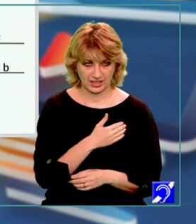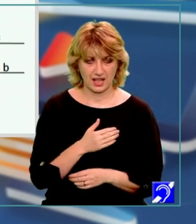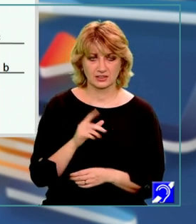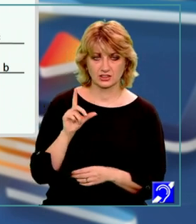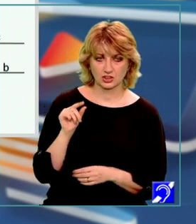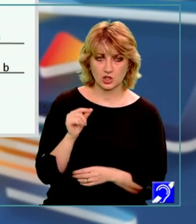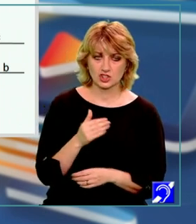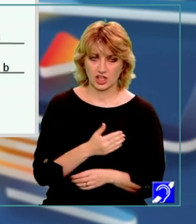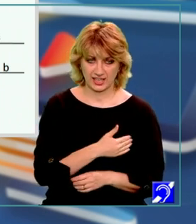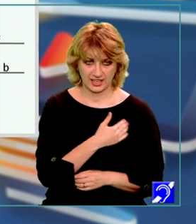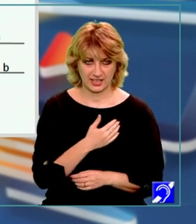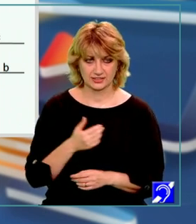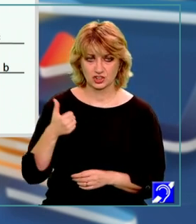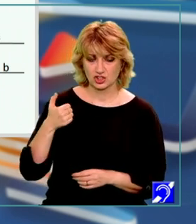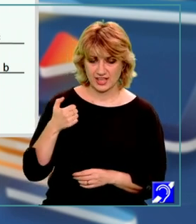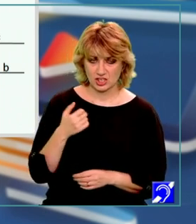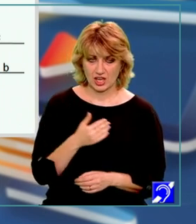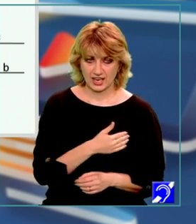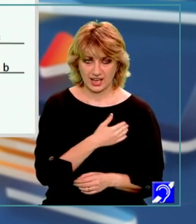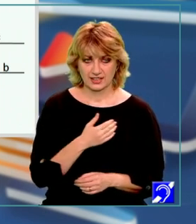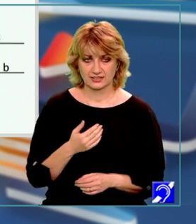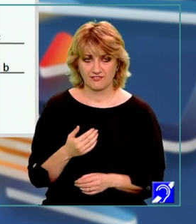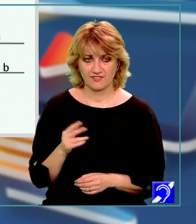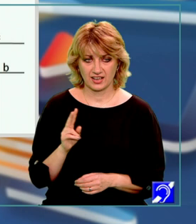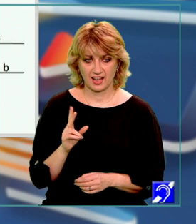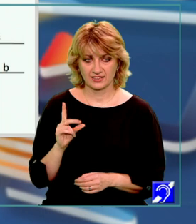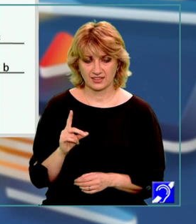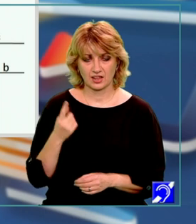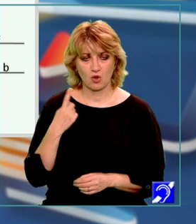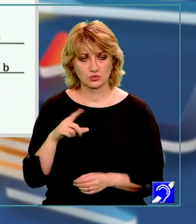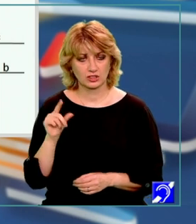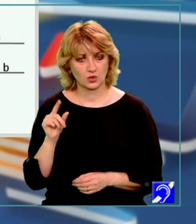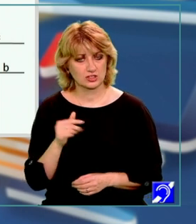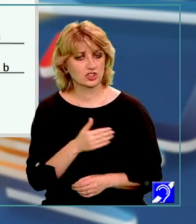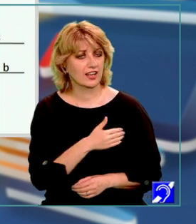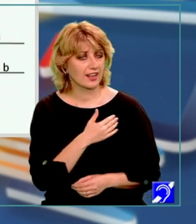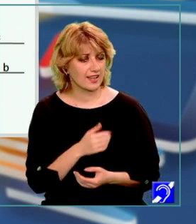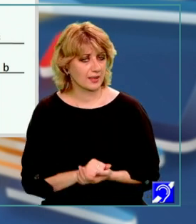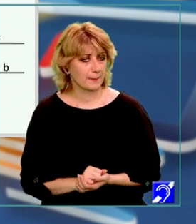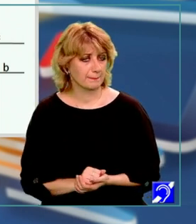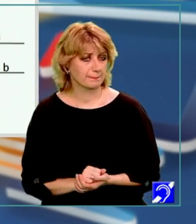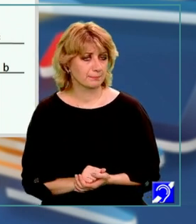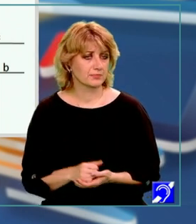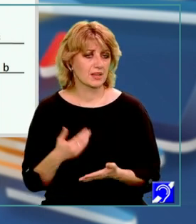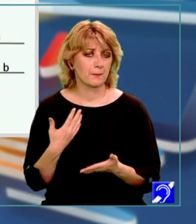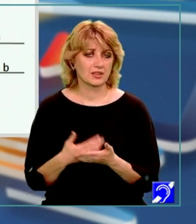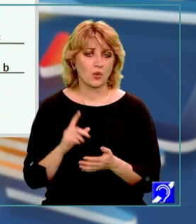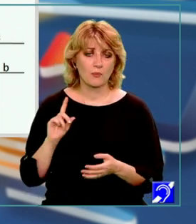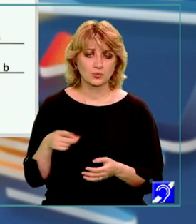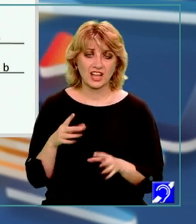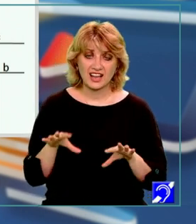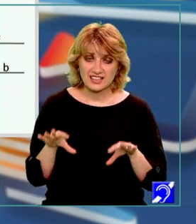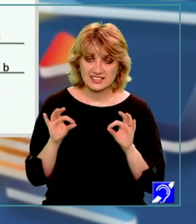20 de grade, la C, 60 de grade, iar varianta D, 120 de grade. Pentru a putea